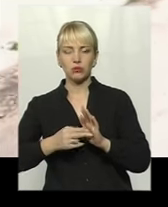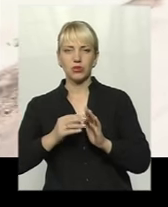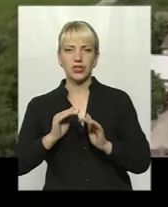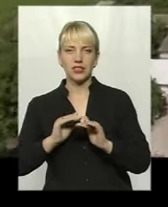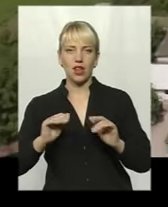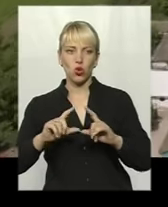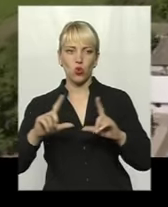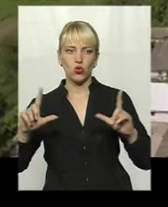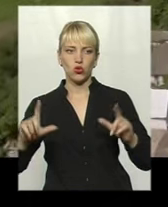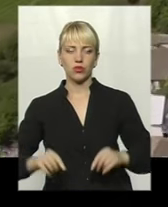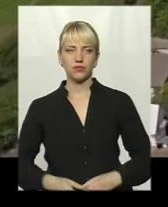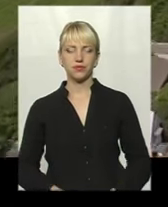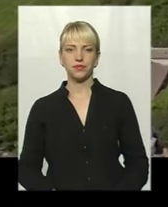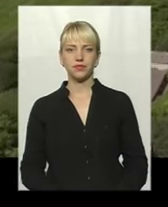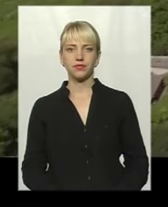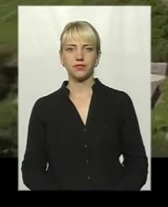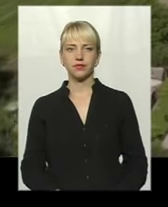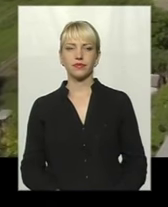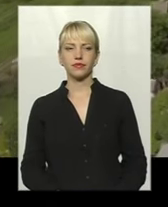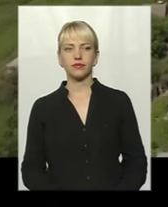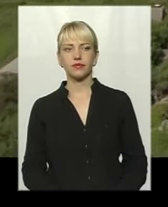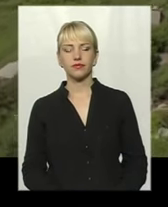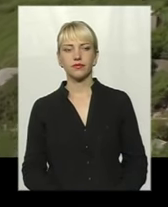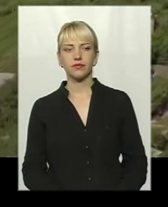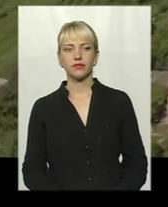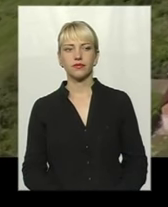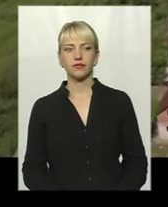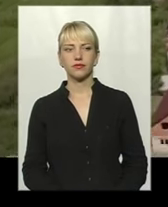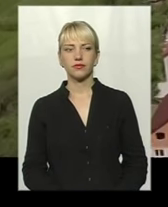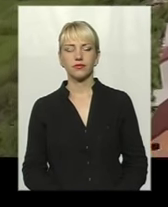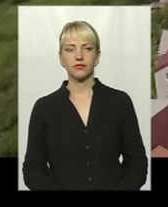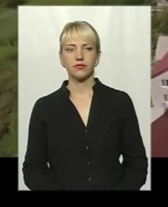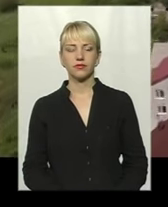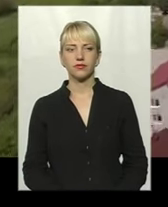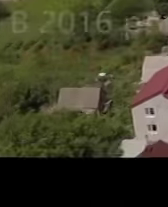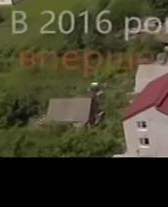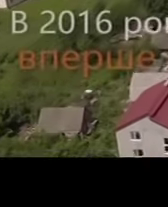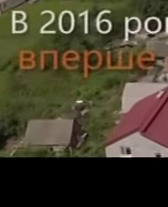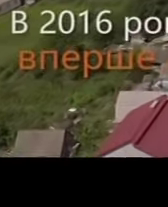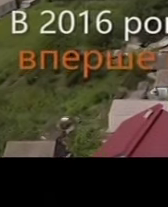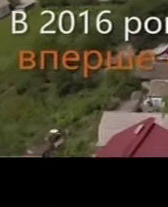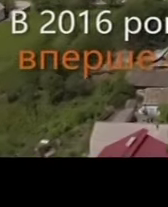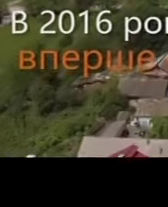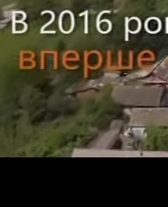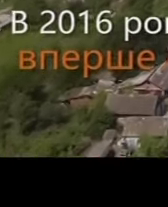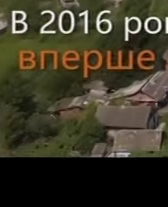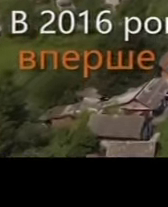Рано вранці, хай на мою